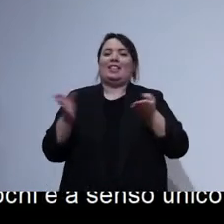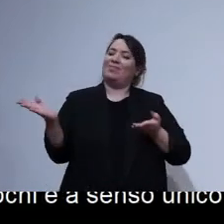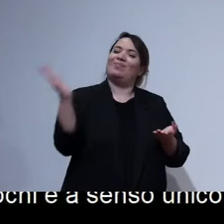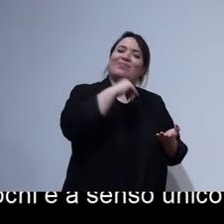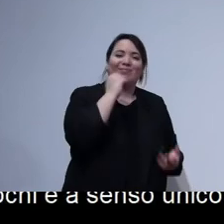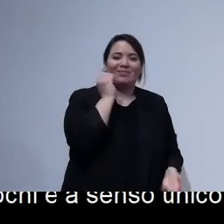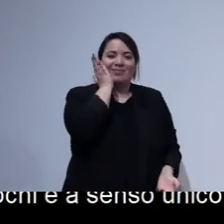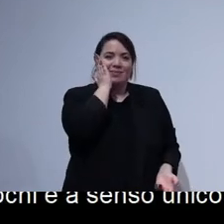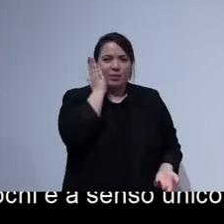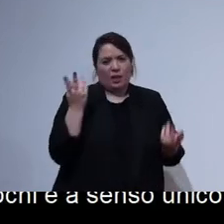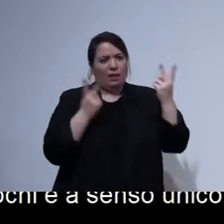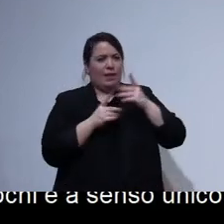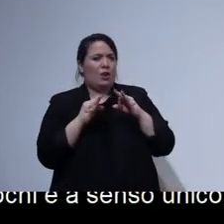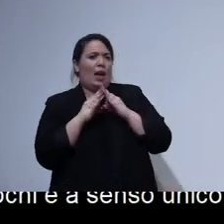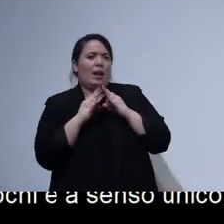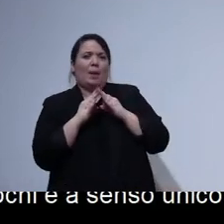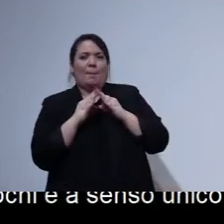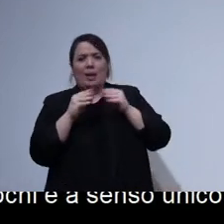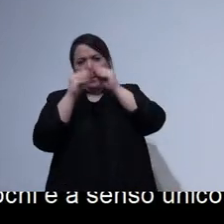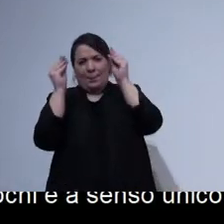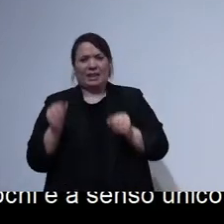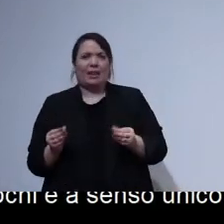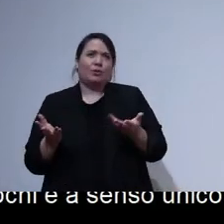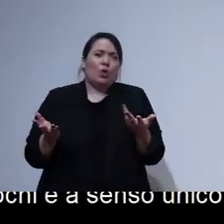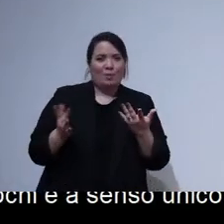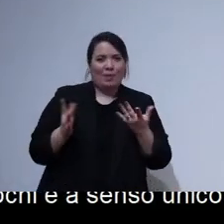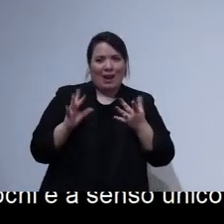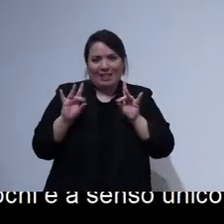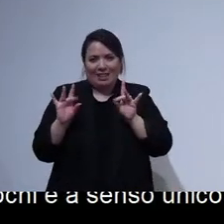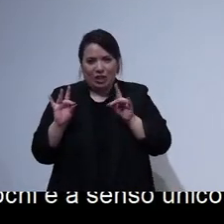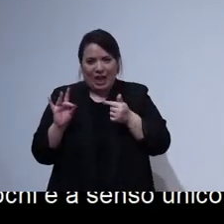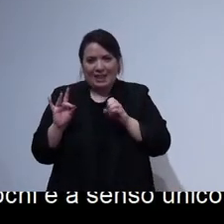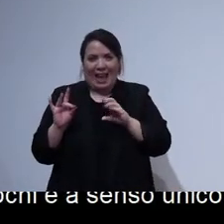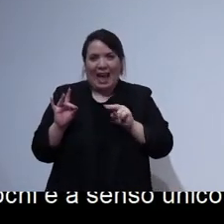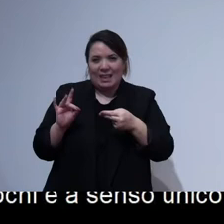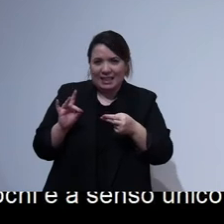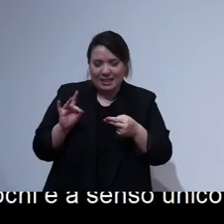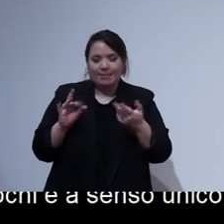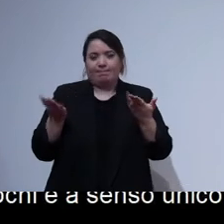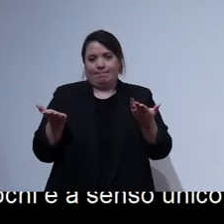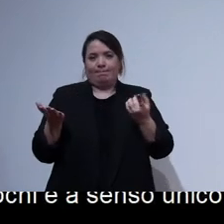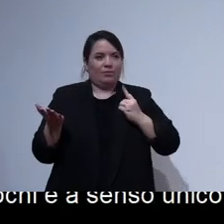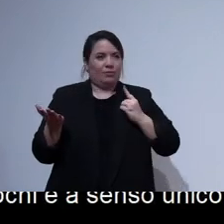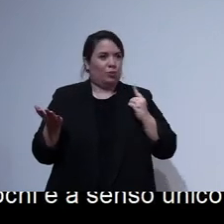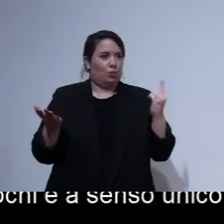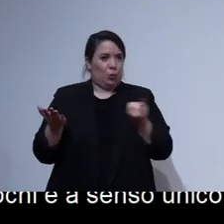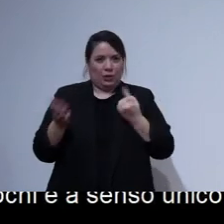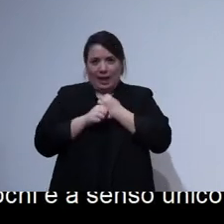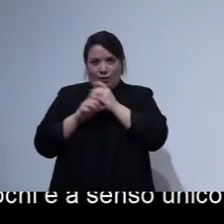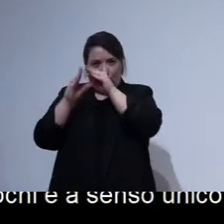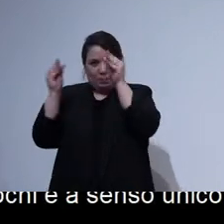piattaforma, noi siamo nell'ambito tech, quindi è una piattaforma digitale. Tutti noi lavoriamo su questo, quindi